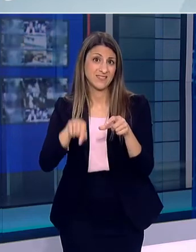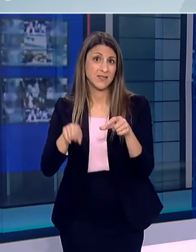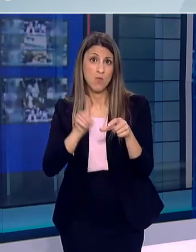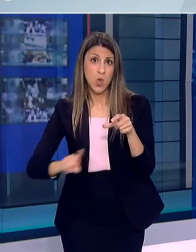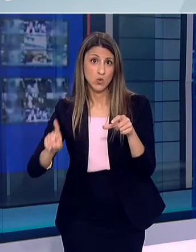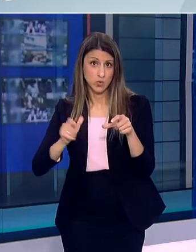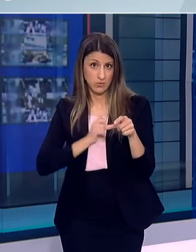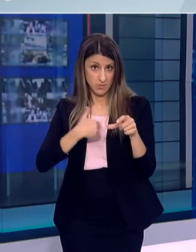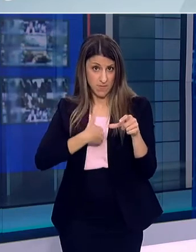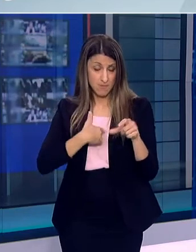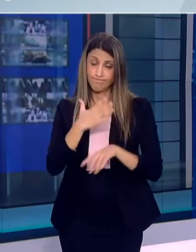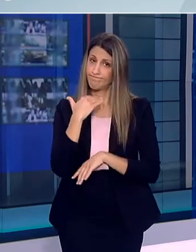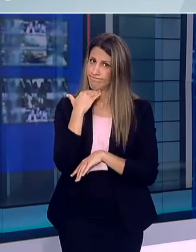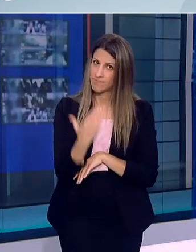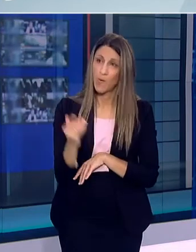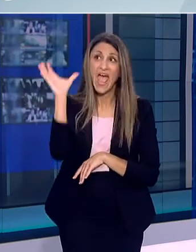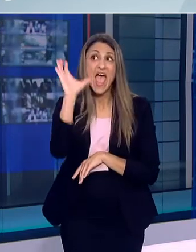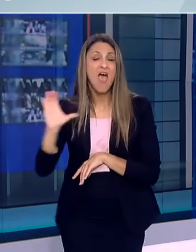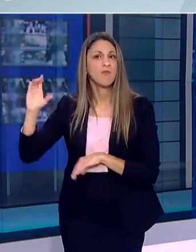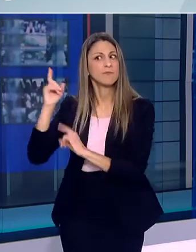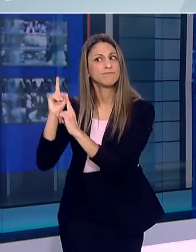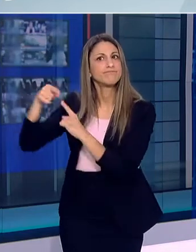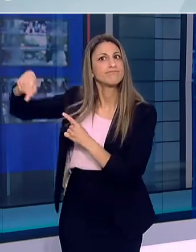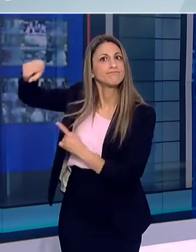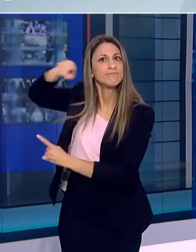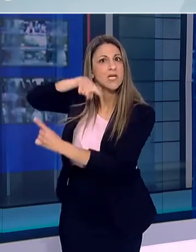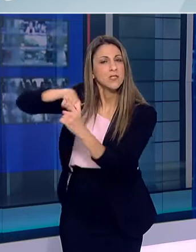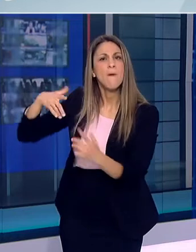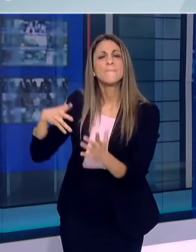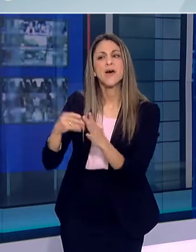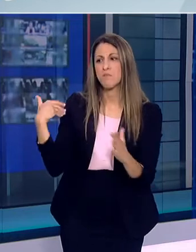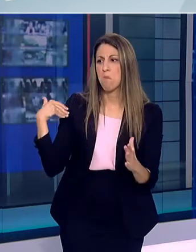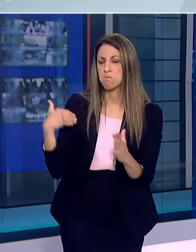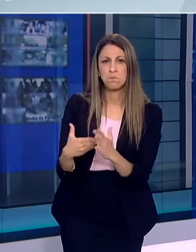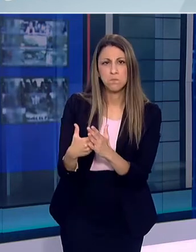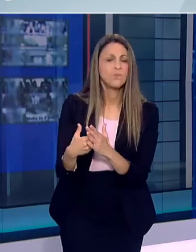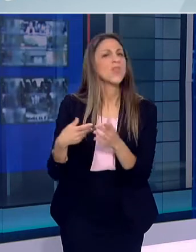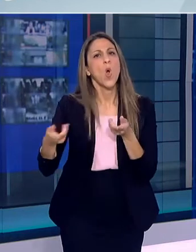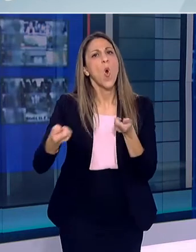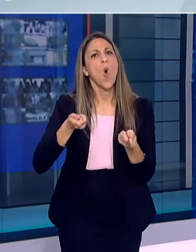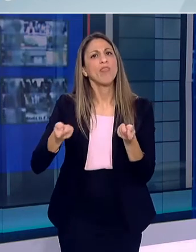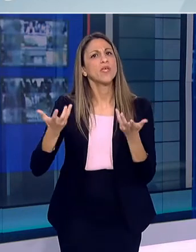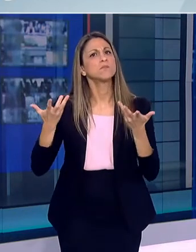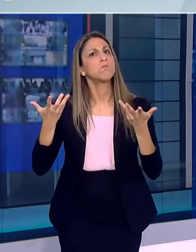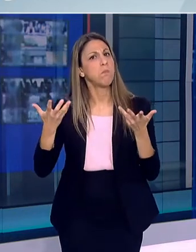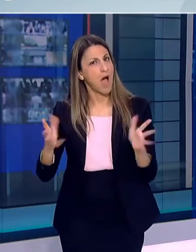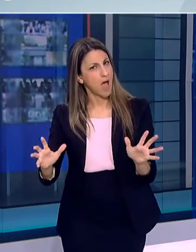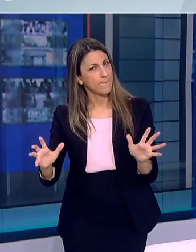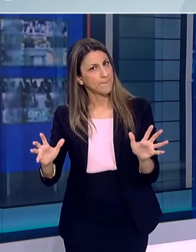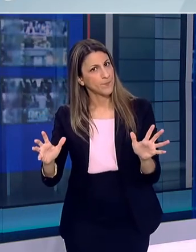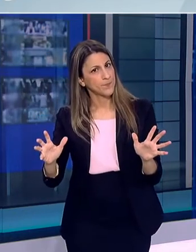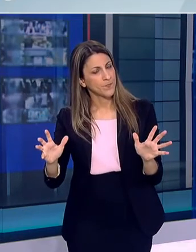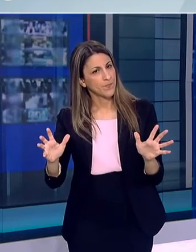διεθνείς οργανισμούς και πιθανώς να είδατε το τελευταίο 24ο κάποιες διεθνείς οδηγίες από την